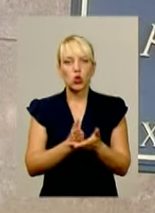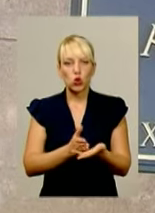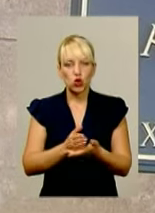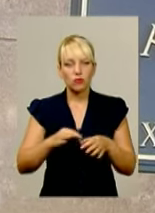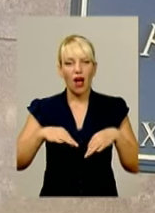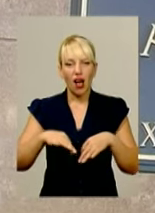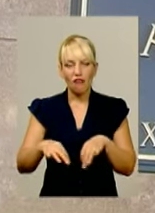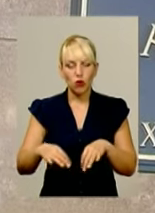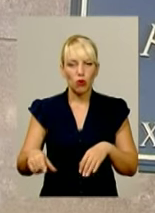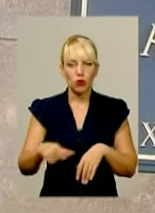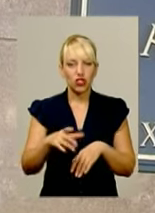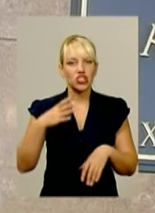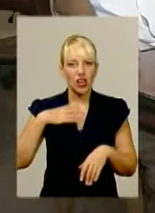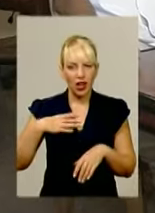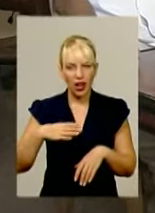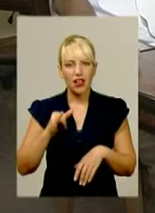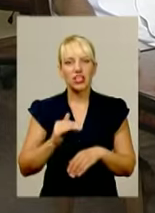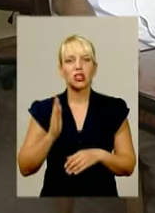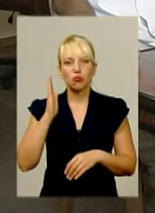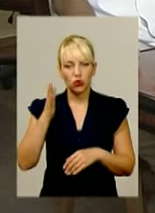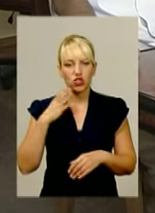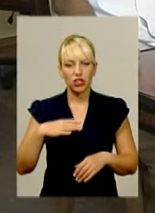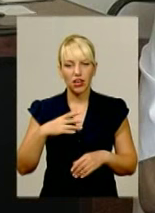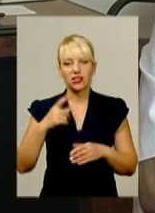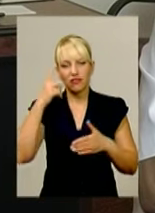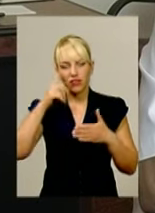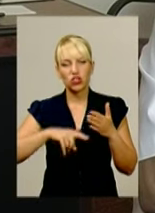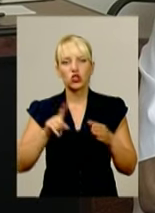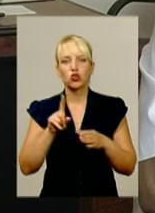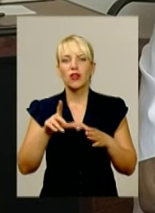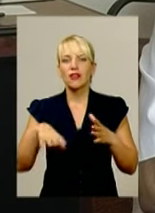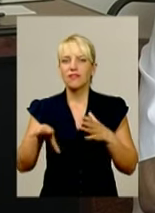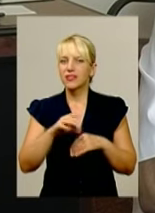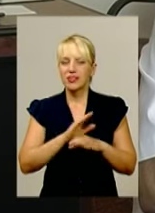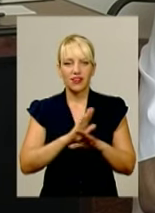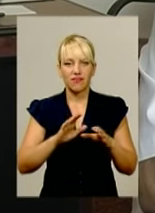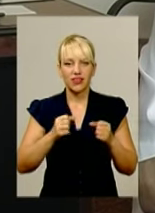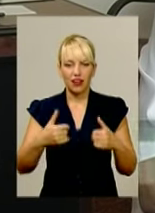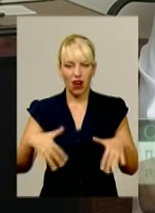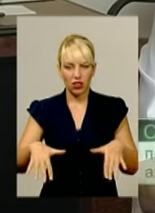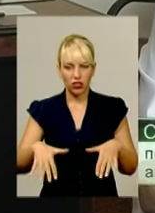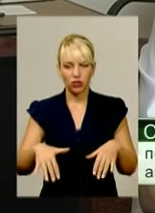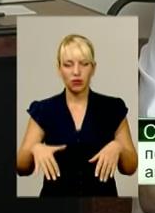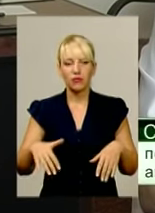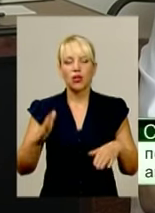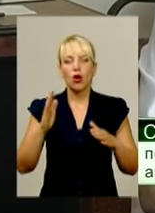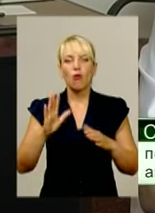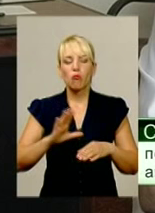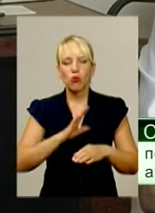чекали, чекають і будуть чекати, бо вірять, ще не все втрачено. «Було звернення